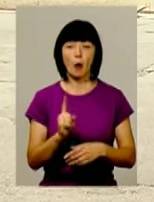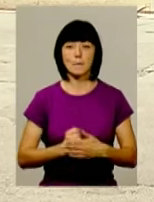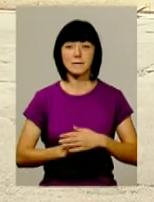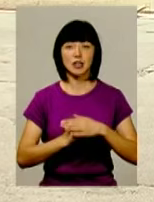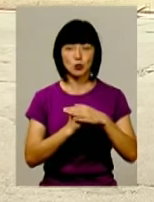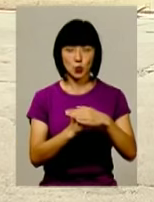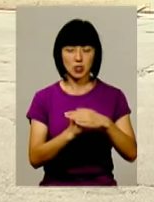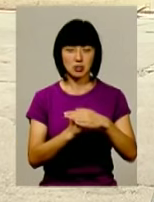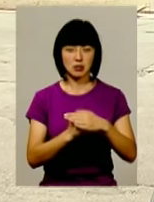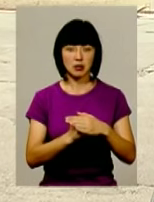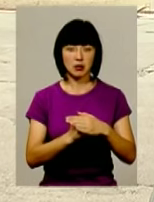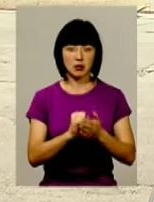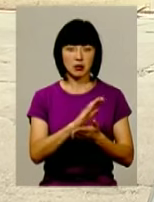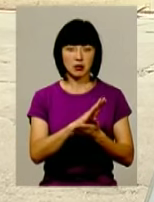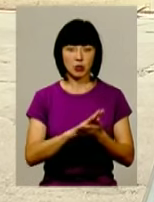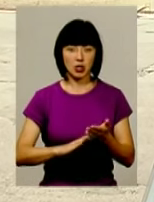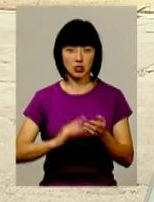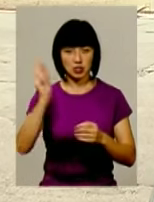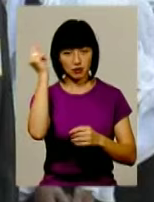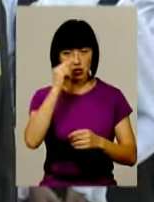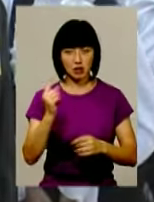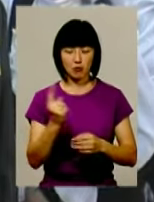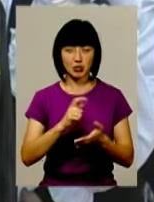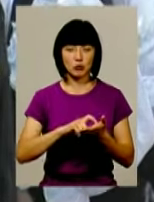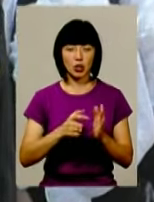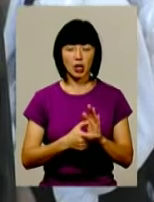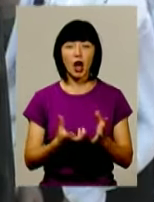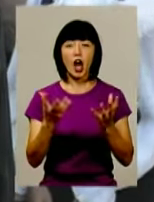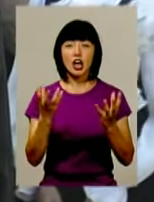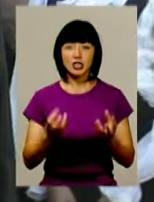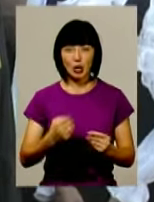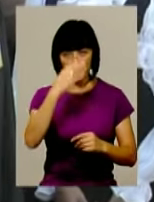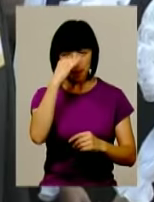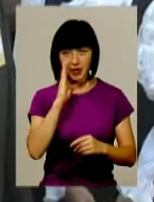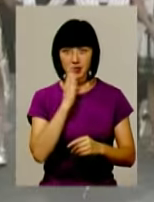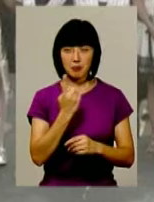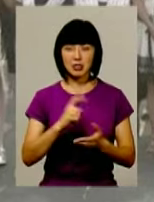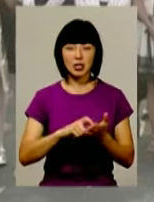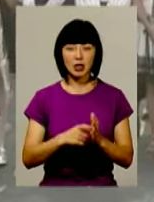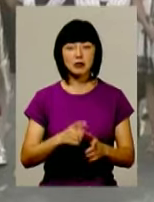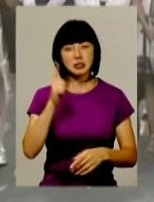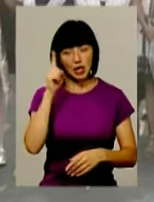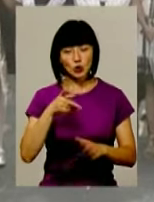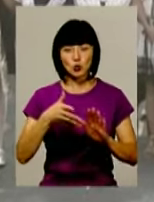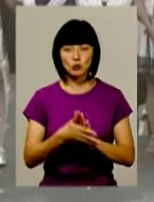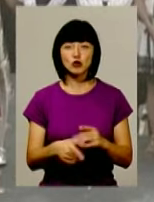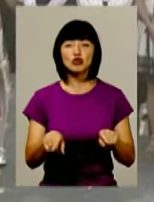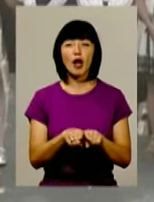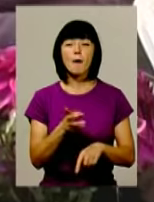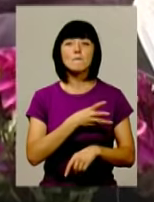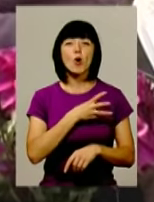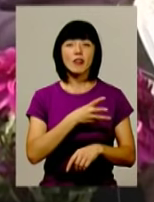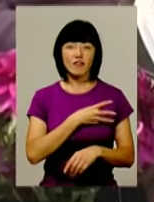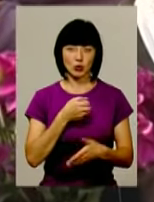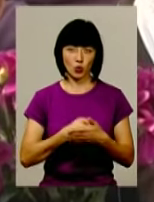навчання в першому класі. А ще батьки пешачків мають знати і розуміти, що таке мотивація до